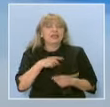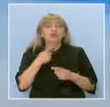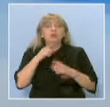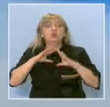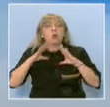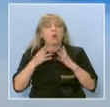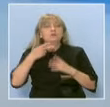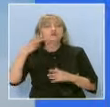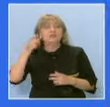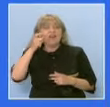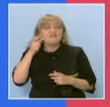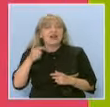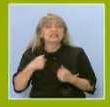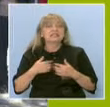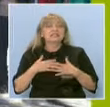постижения.